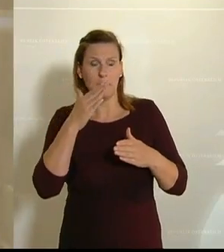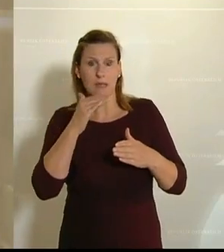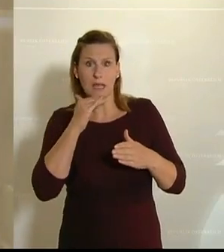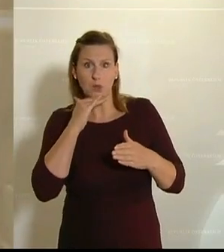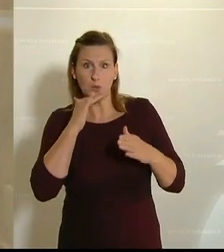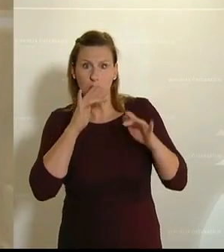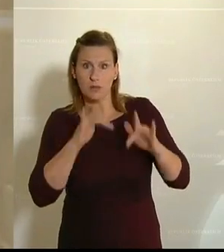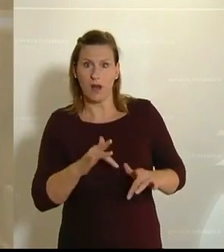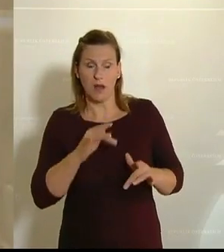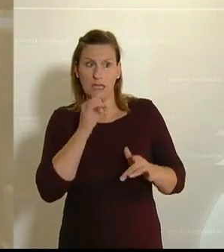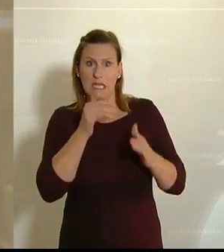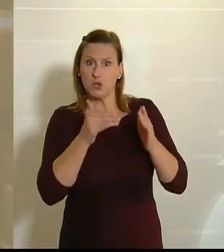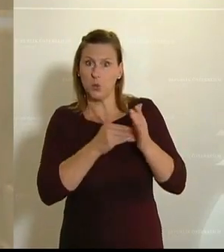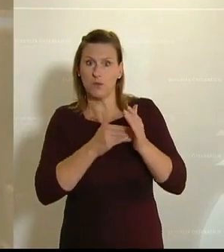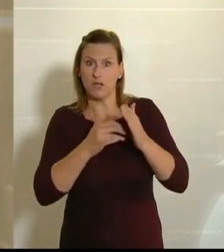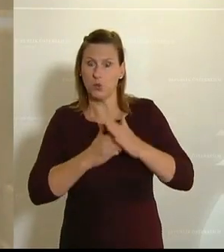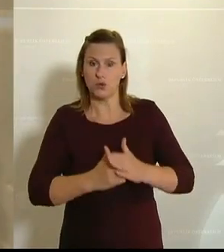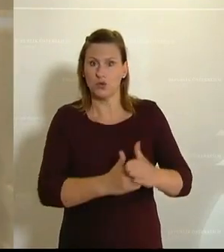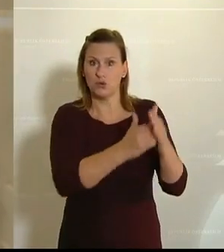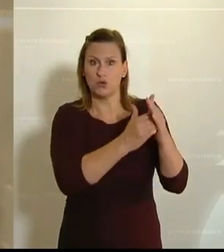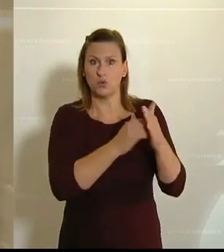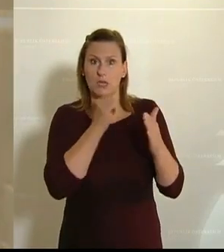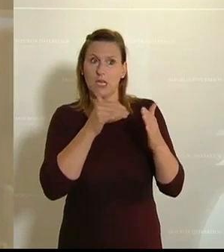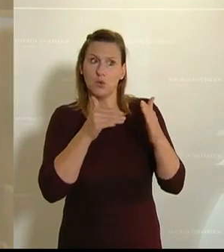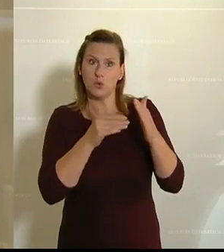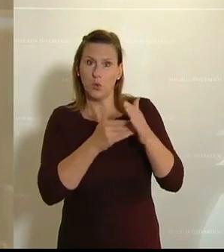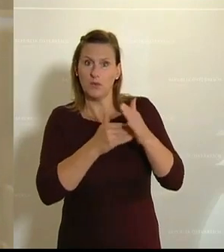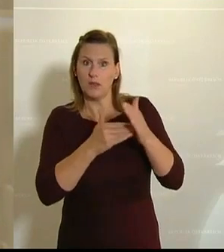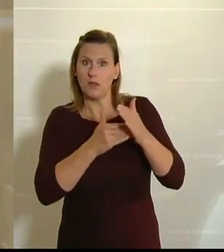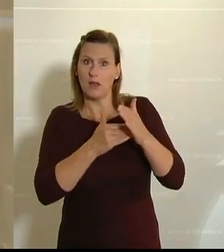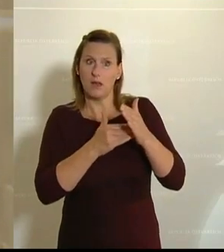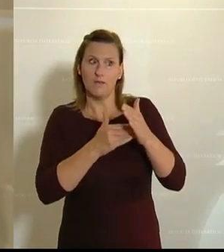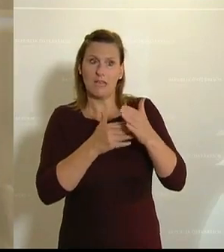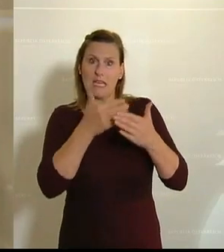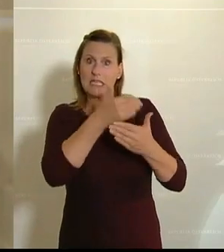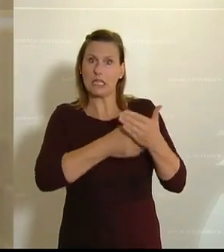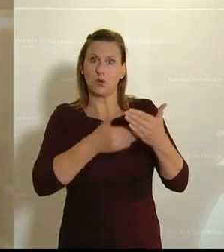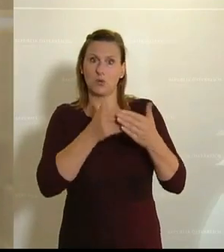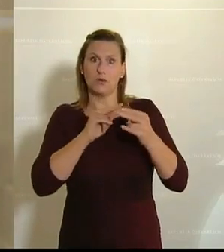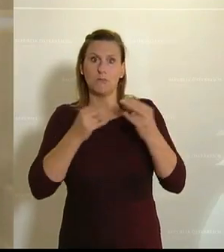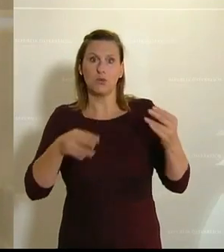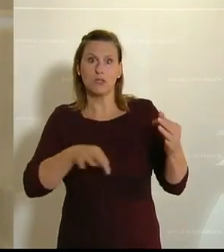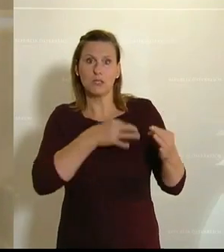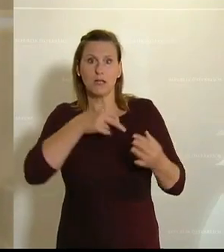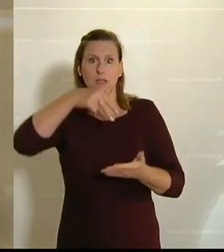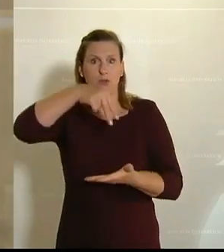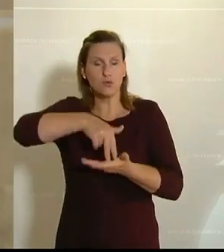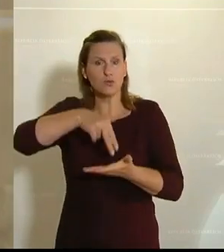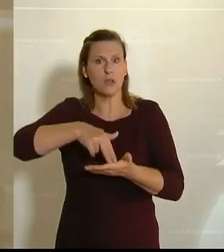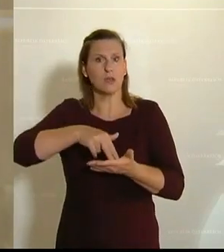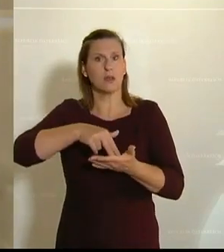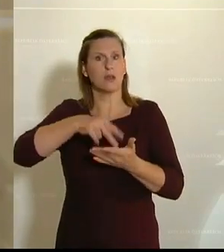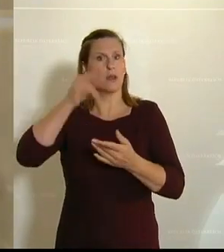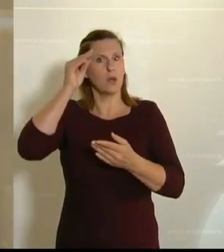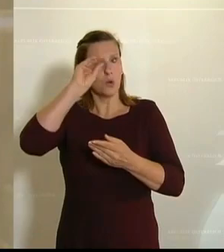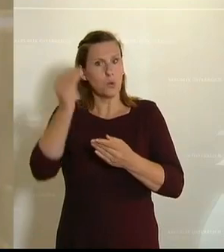wenn sie nicht die notwendige Unterstützung, wenn sie nicht den notwendigen Rückhalt seitens des Bundeskanzlers, des zuständigen Kunst-